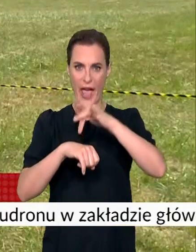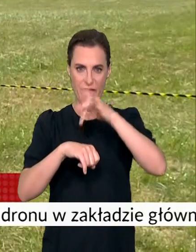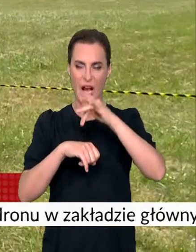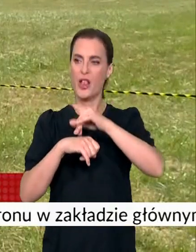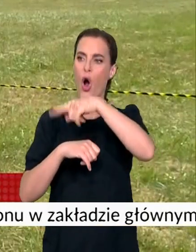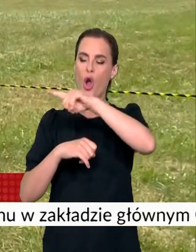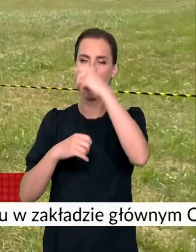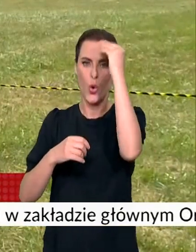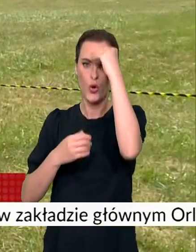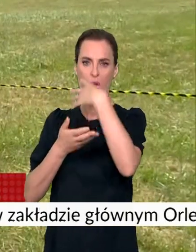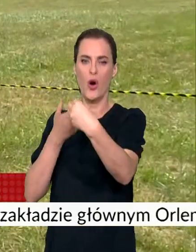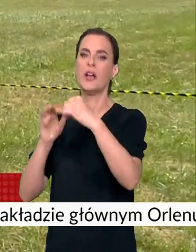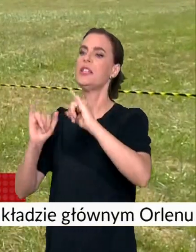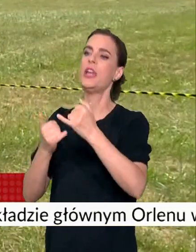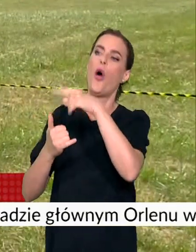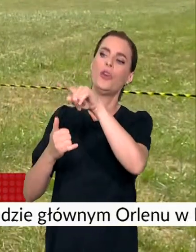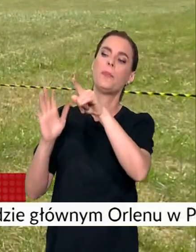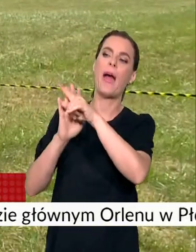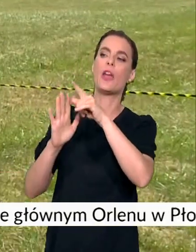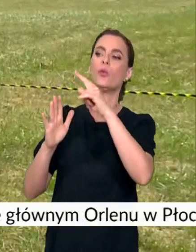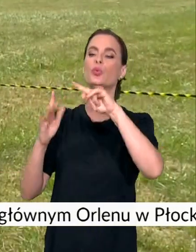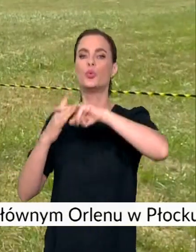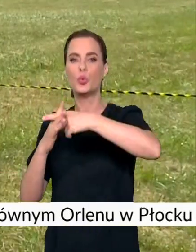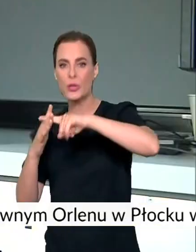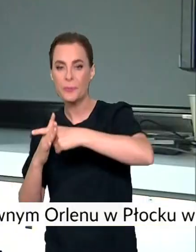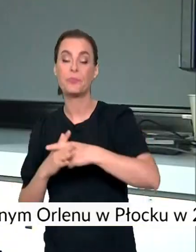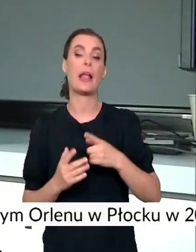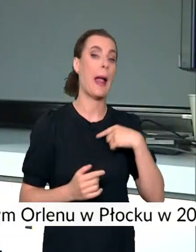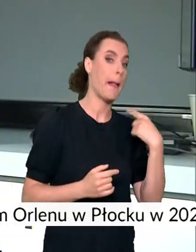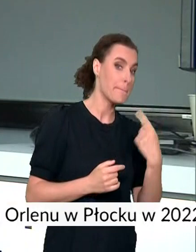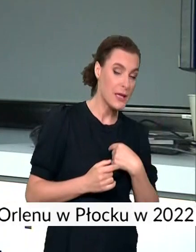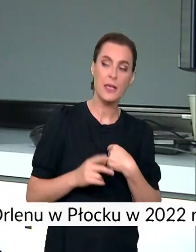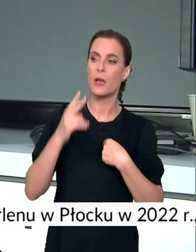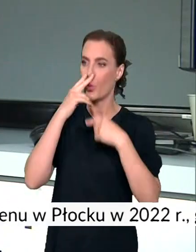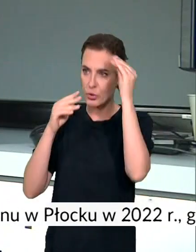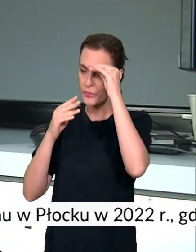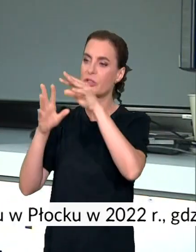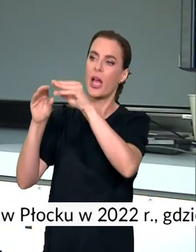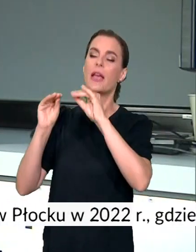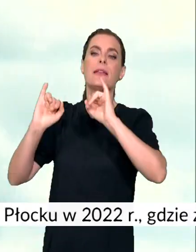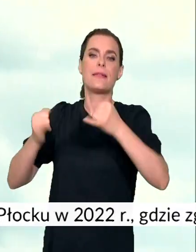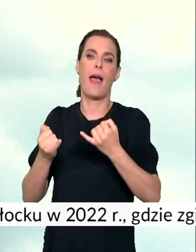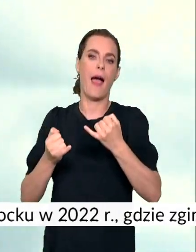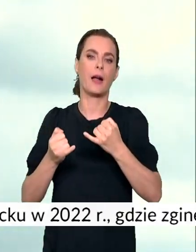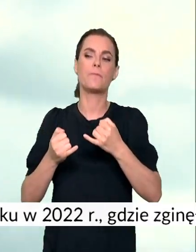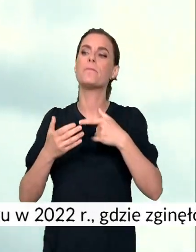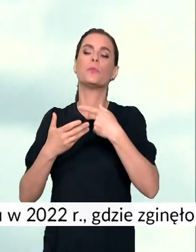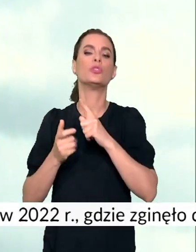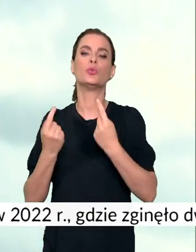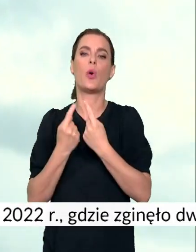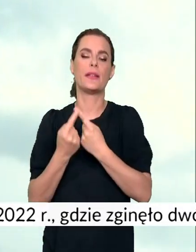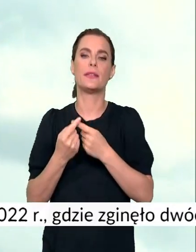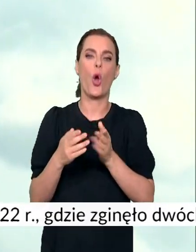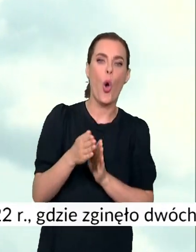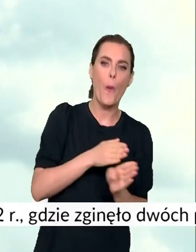się od nas, gdzie mają luki w własnym systemie, a my z kolei uczymy się od nich, jak te systemy omijać. Drony likwidujące wrogie urządzenia mogą